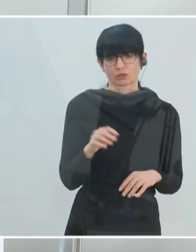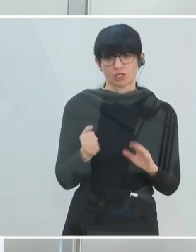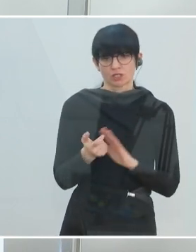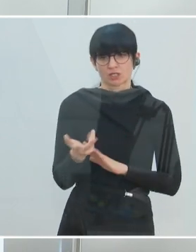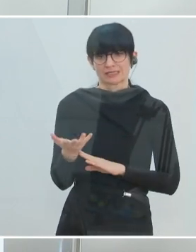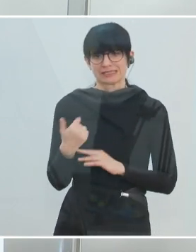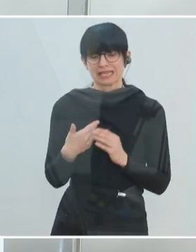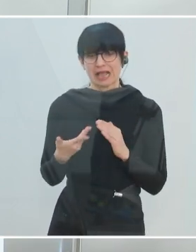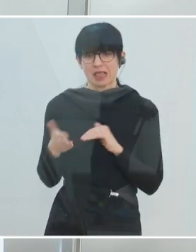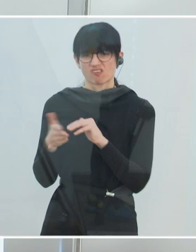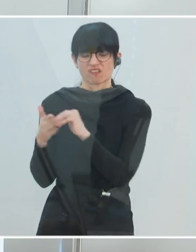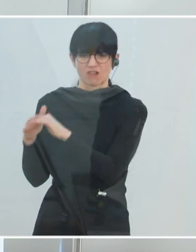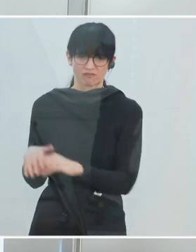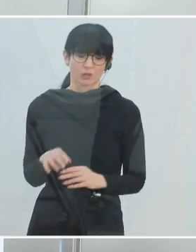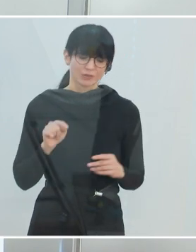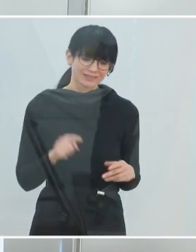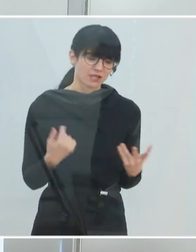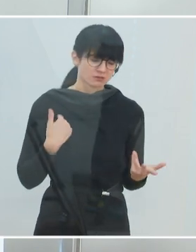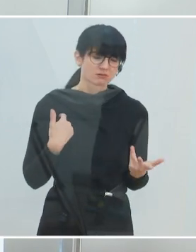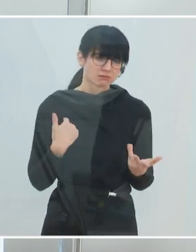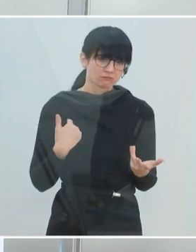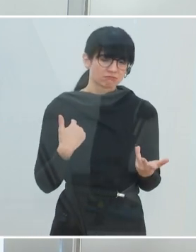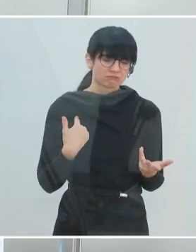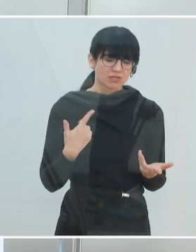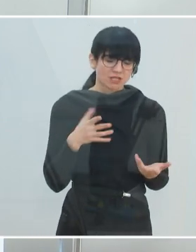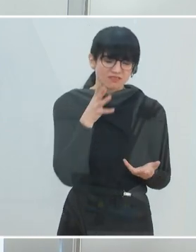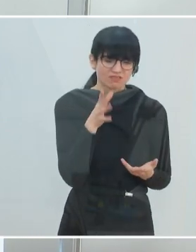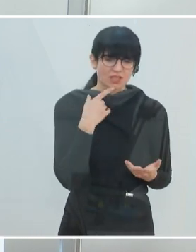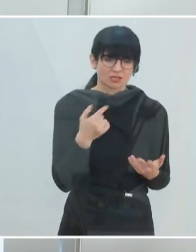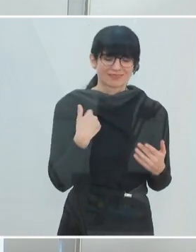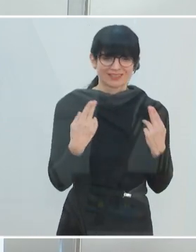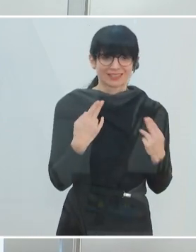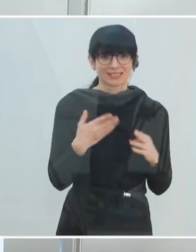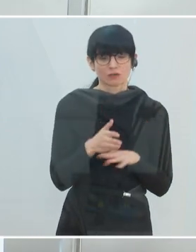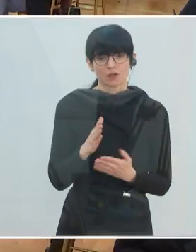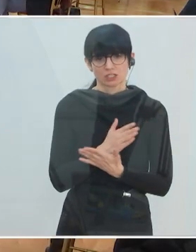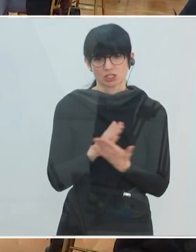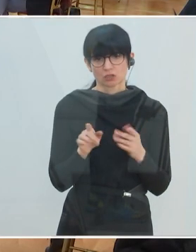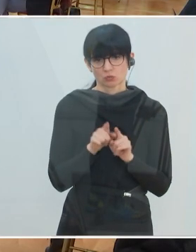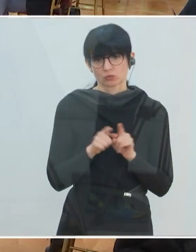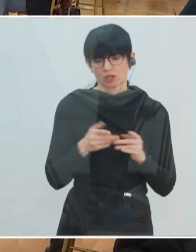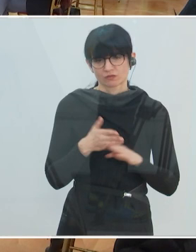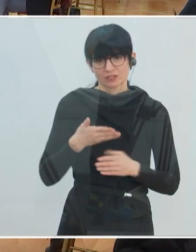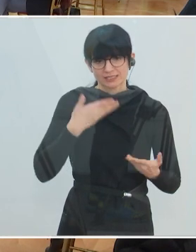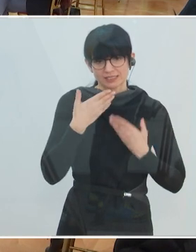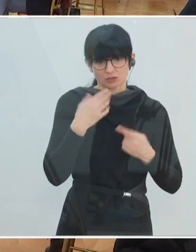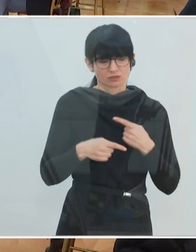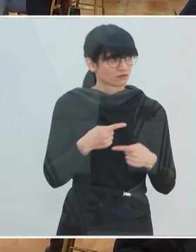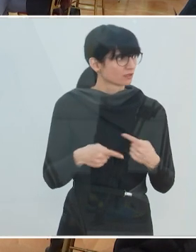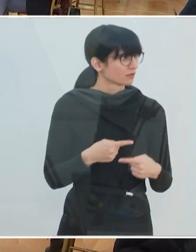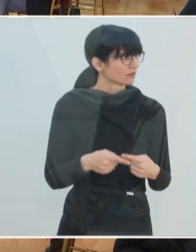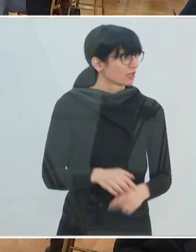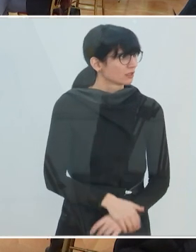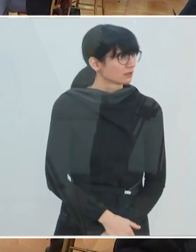Und davon wird auch sehr stark der Sitzungsverlauf und die Entscheidung am Montag abhängig sein. Konkret zu Ihrer Frage.